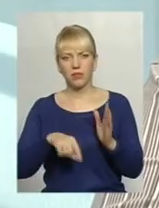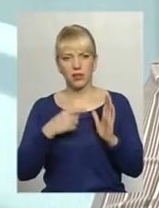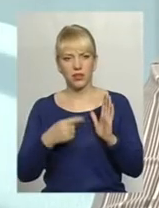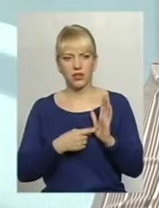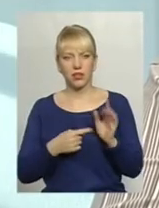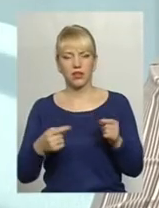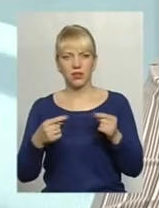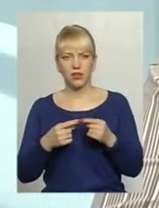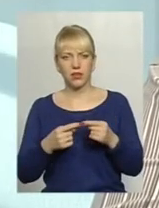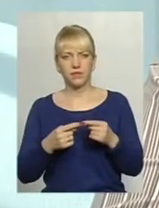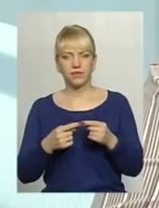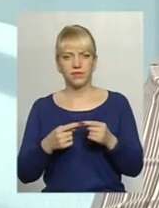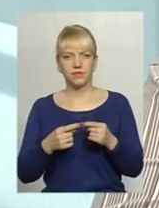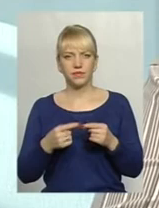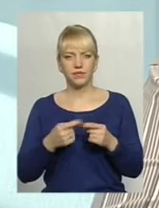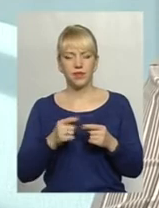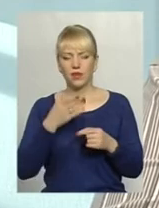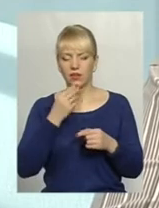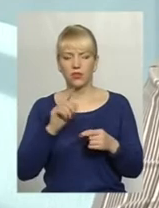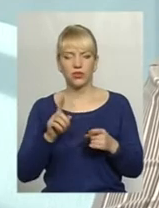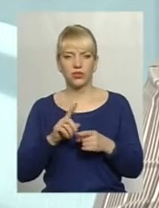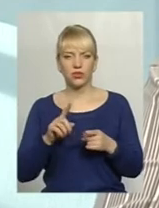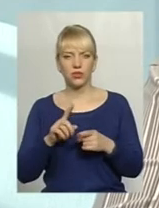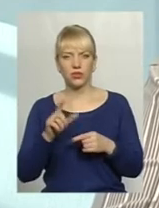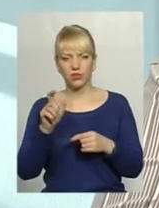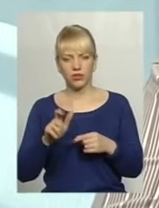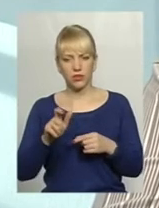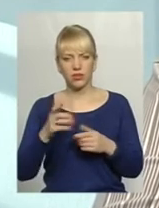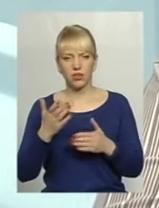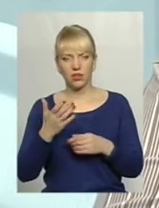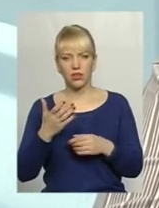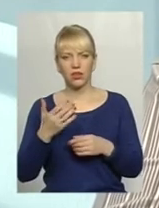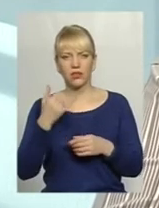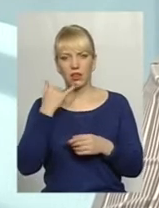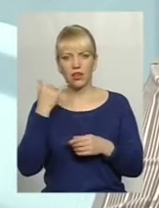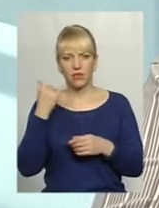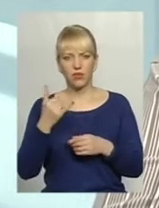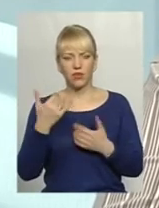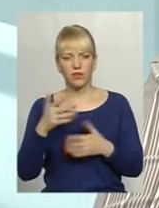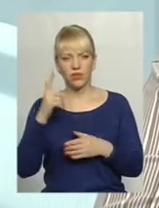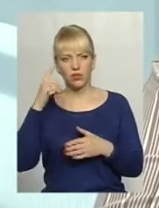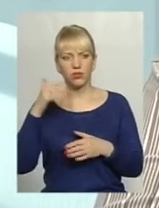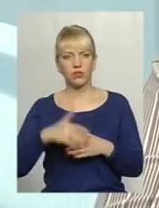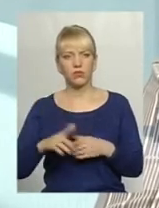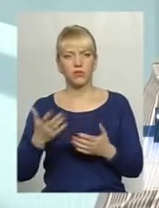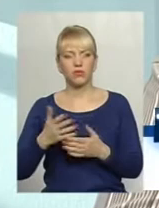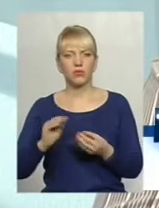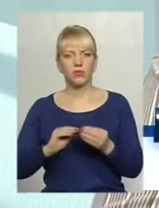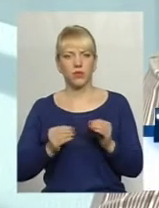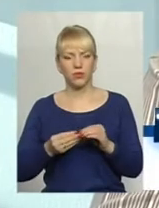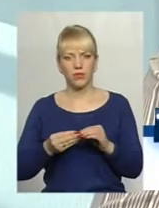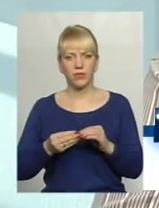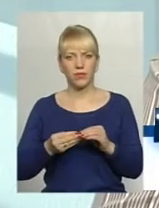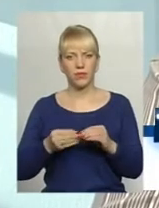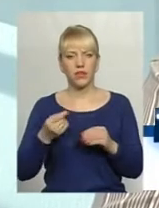неоднозначне. Це дуже гарно, що людина, глядачка, яка зателефонувала, вже розуміє, в чому проблема. Тобто